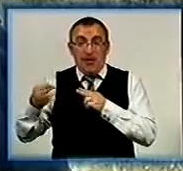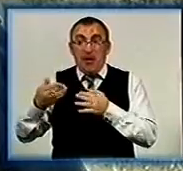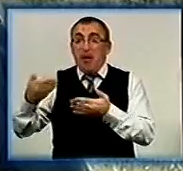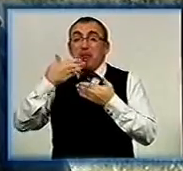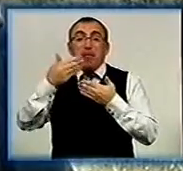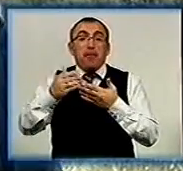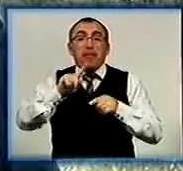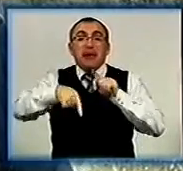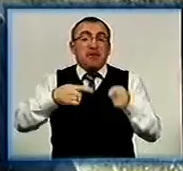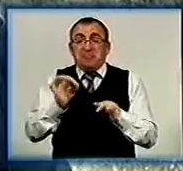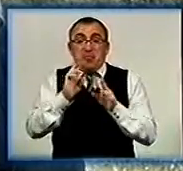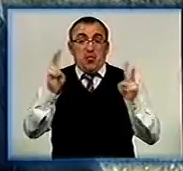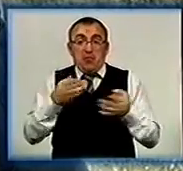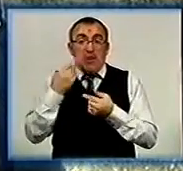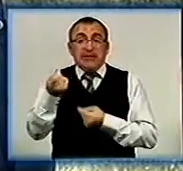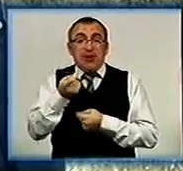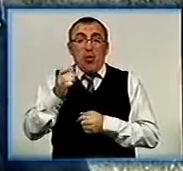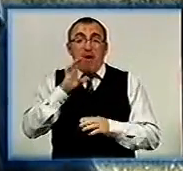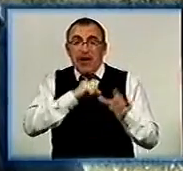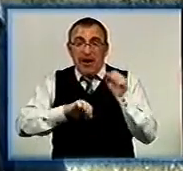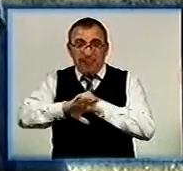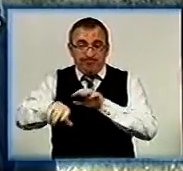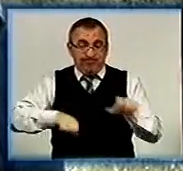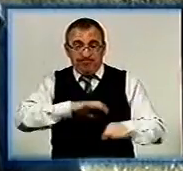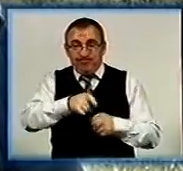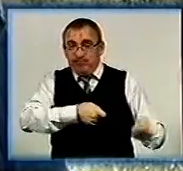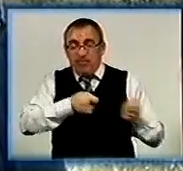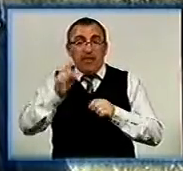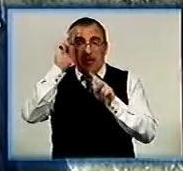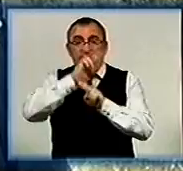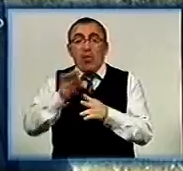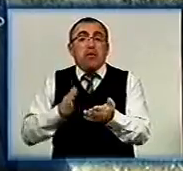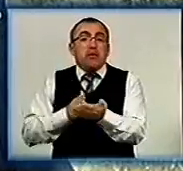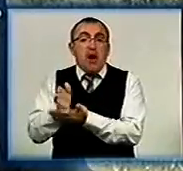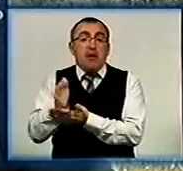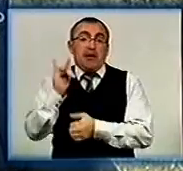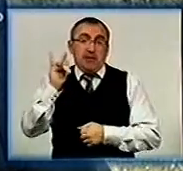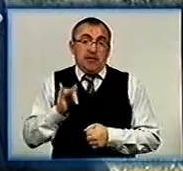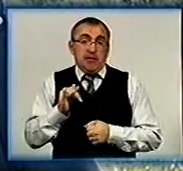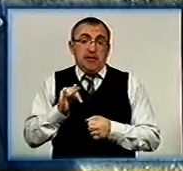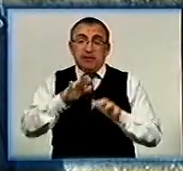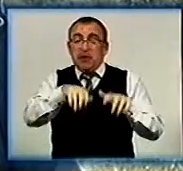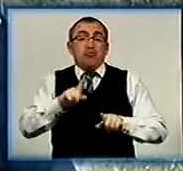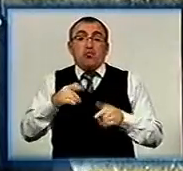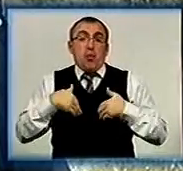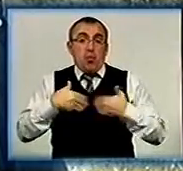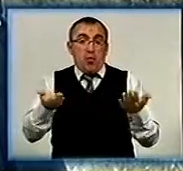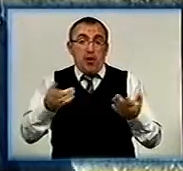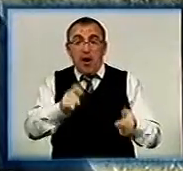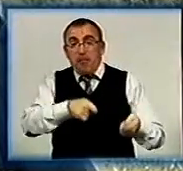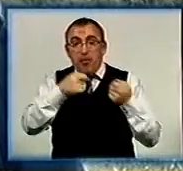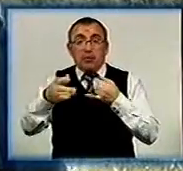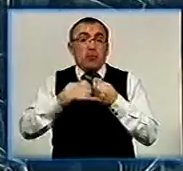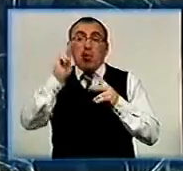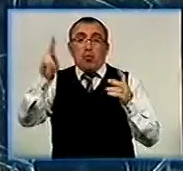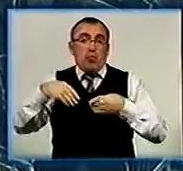'являть буде нема кому. Зерно крадеться, зерно вивезеться в невідомому напрямку. І забирайте, що хочете, а вони передадуть цю землю